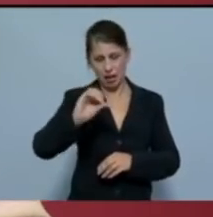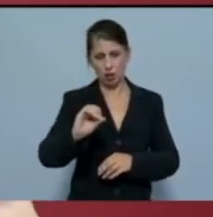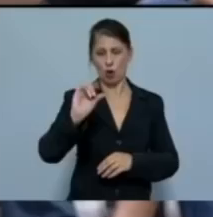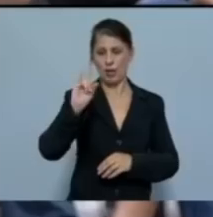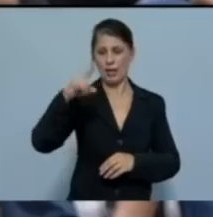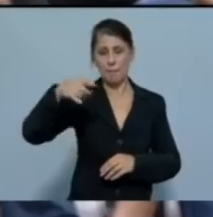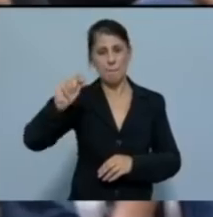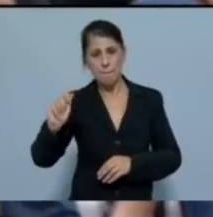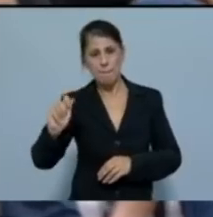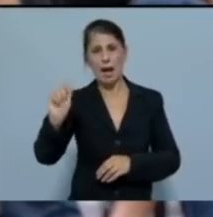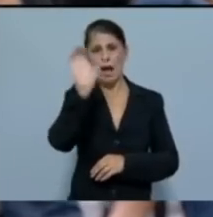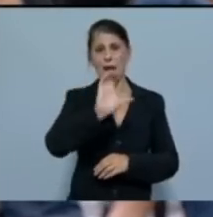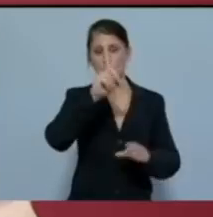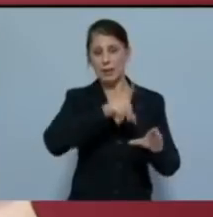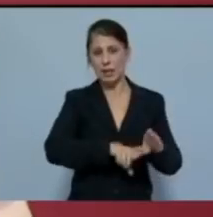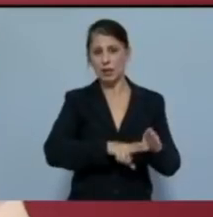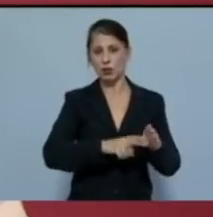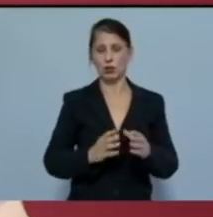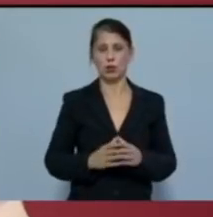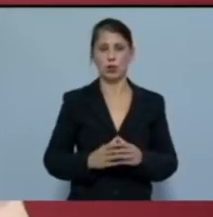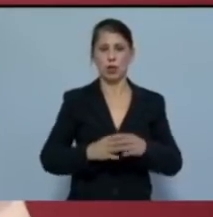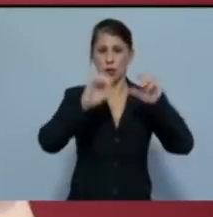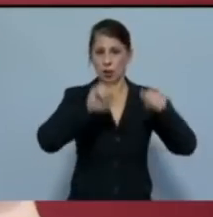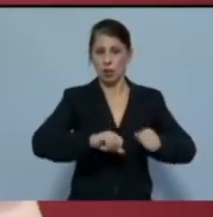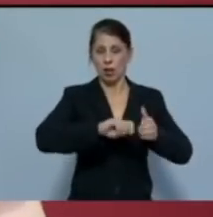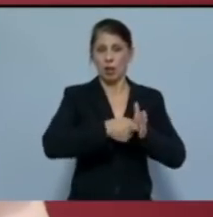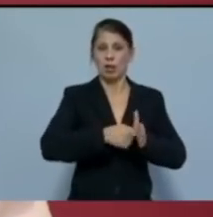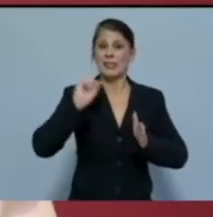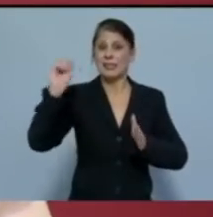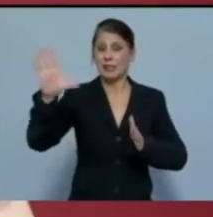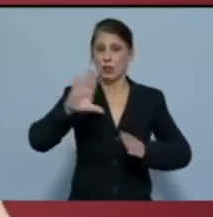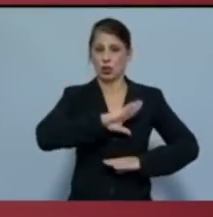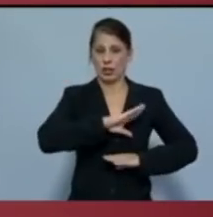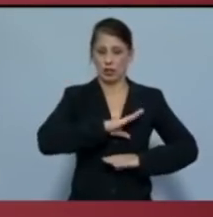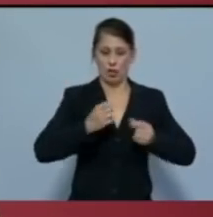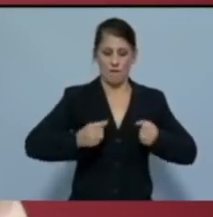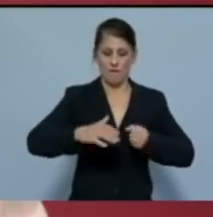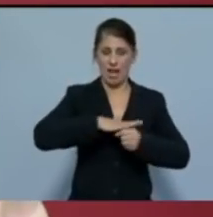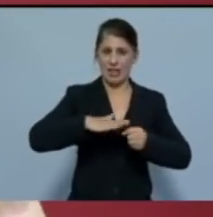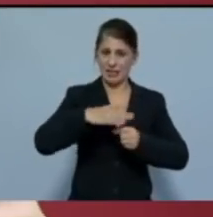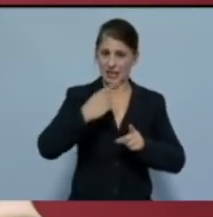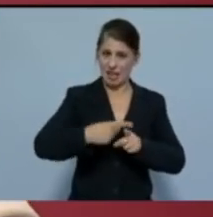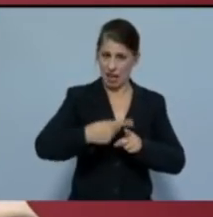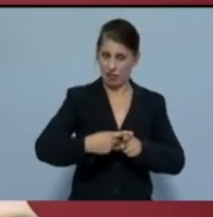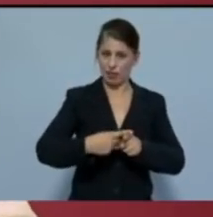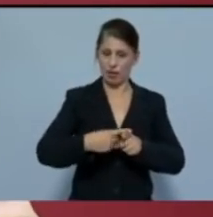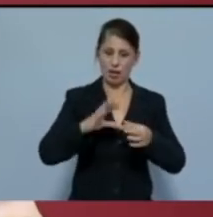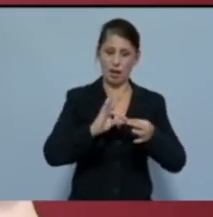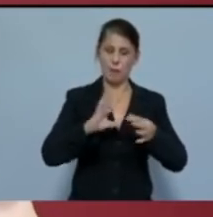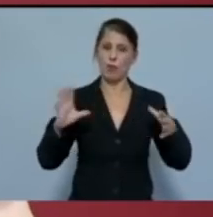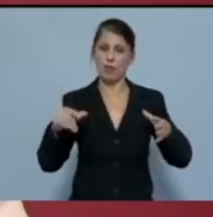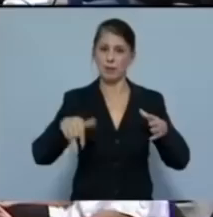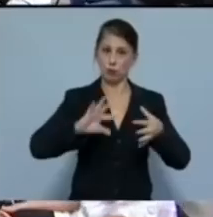της Ευρωπαϊκής Ένωσης, το κλείσιμο των ξένων στρατιωτικών βάσεων στην Ελλάδα, την αποδέσμευση από αυτούς τους